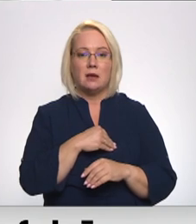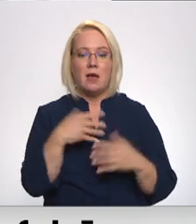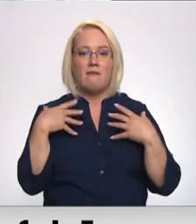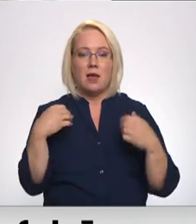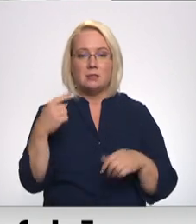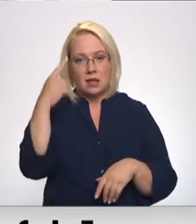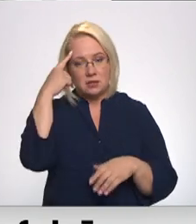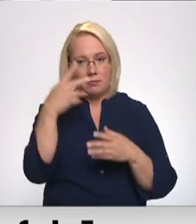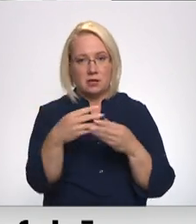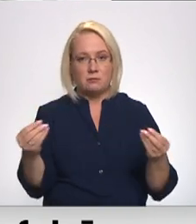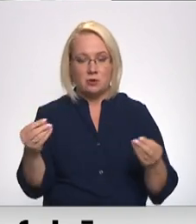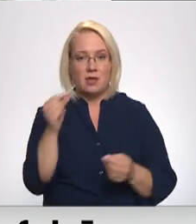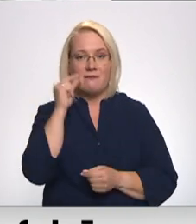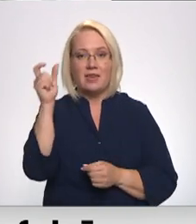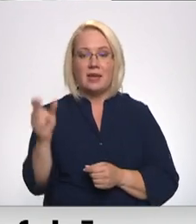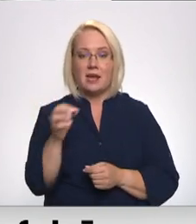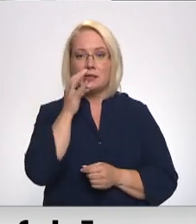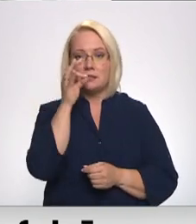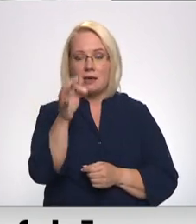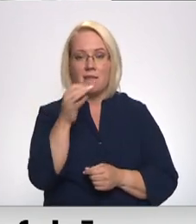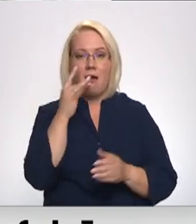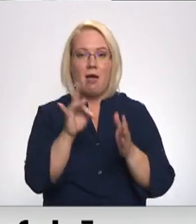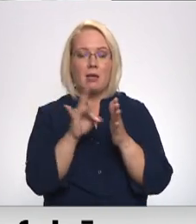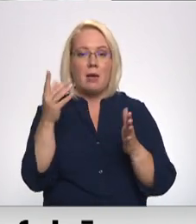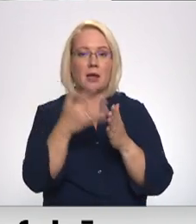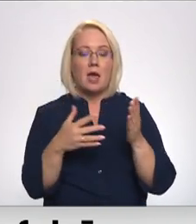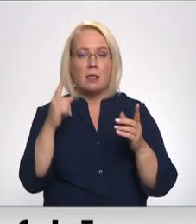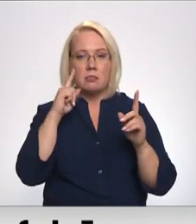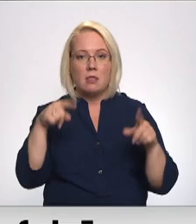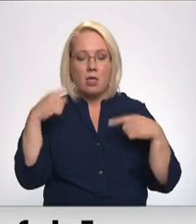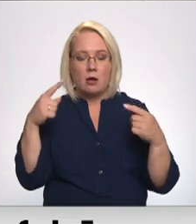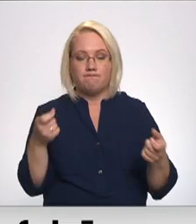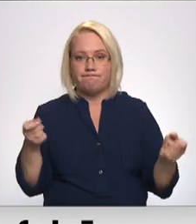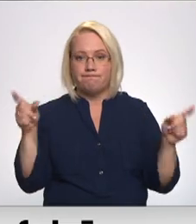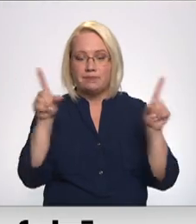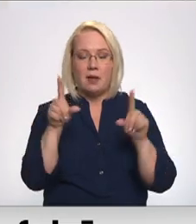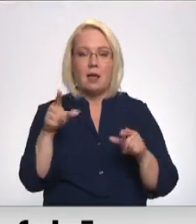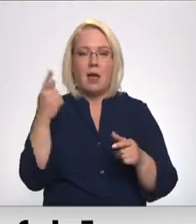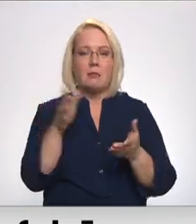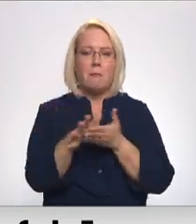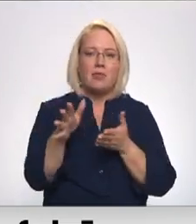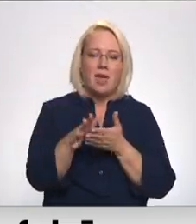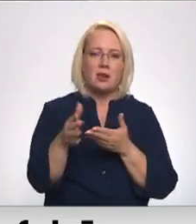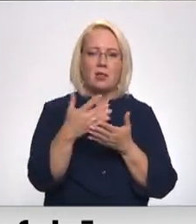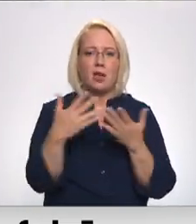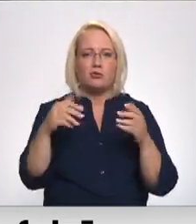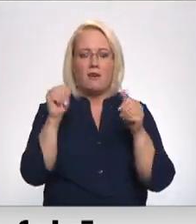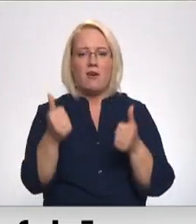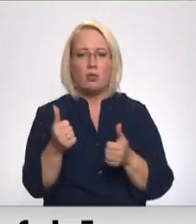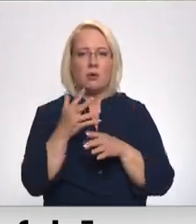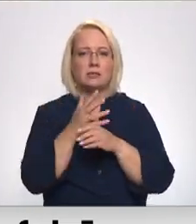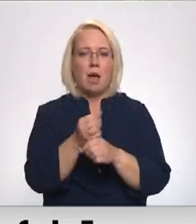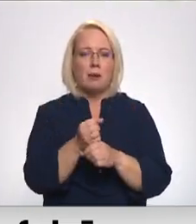saprātu. Endīs Bērziņš stāsta, ka elektrības rēķina kļuvuši astronomiski par spīti tam, ka patēriņš dažādos veidos samazināts par